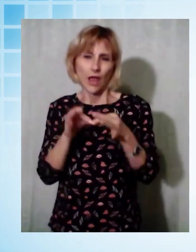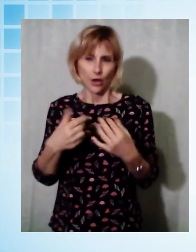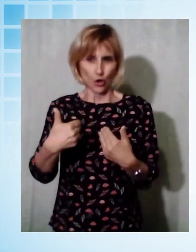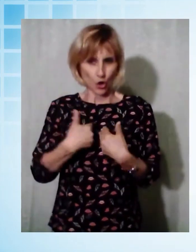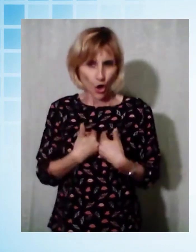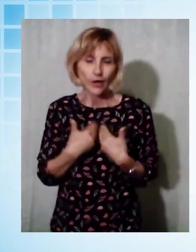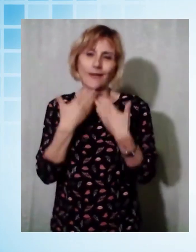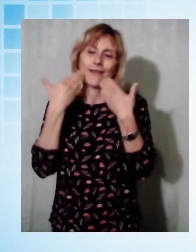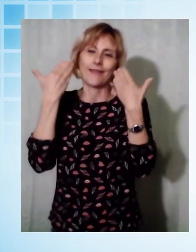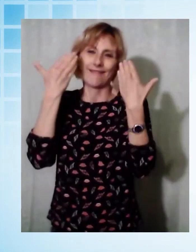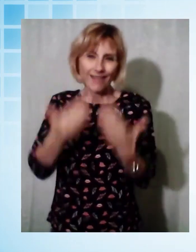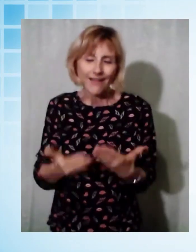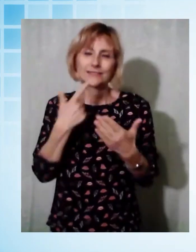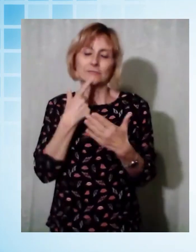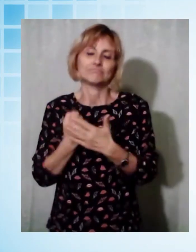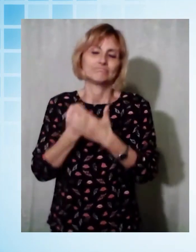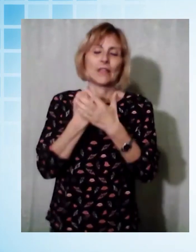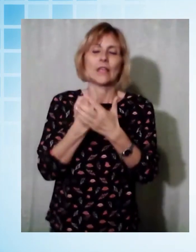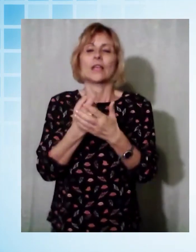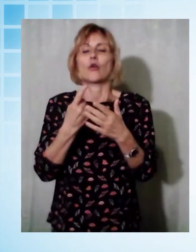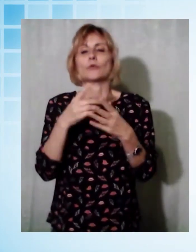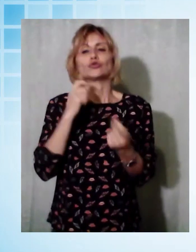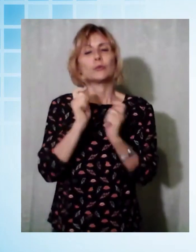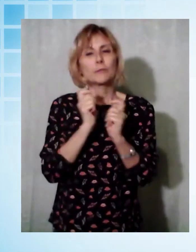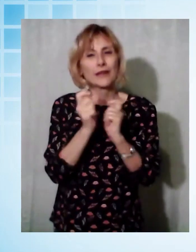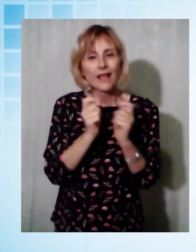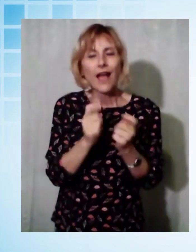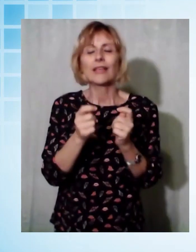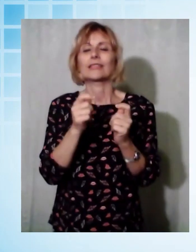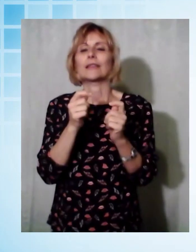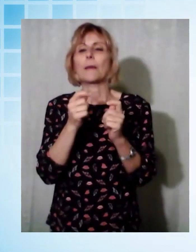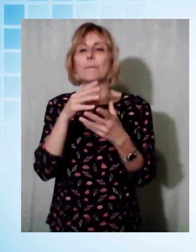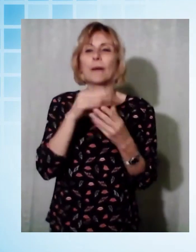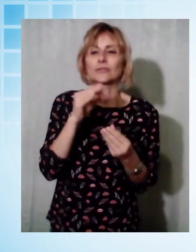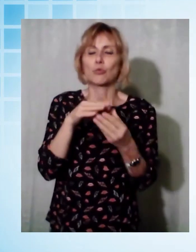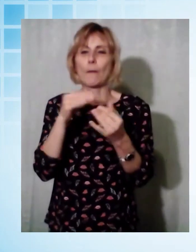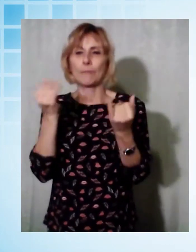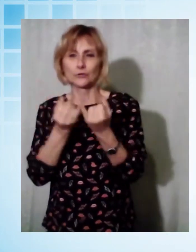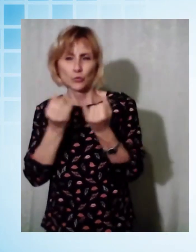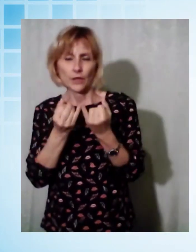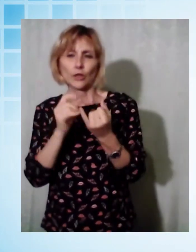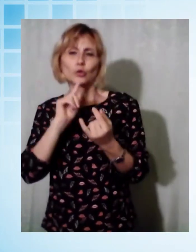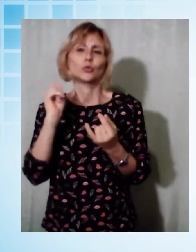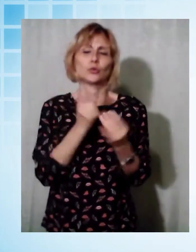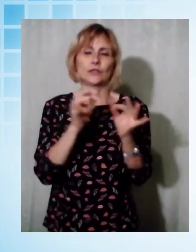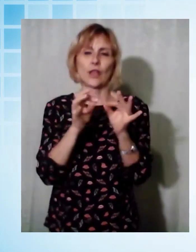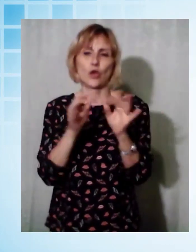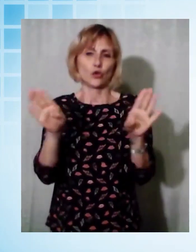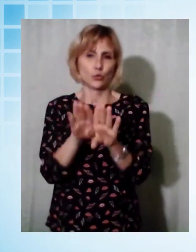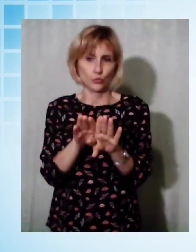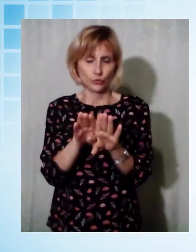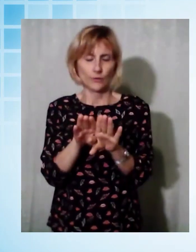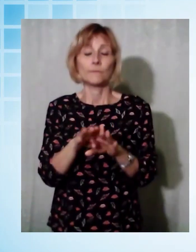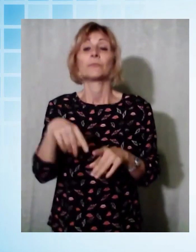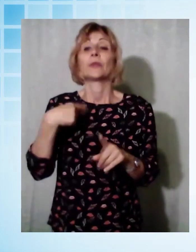dei supermercati a Pasqua e in Pasquetta. Voglio ringraziare il Presidente Gianni per averla accolta, l'idea e per aver fatto